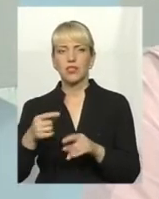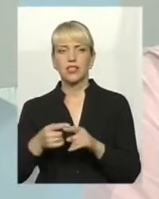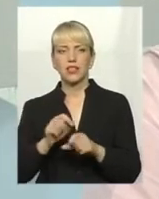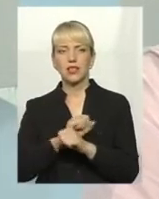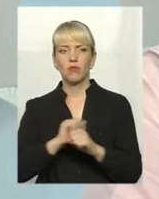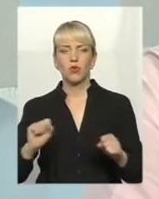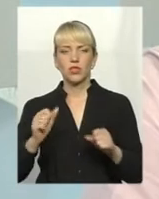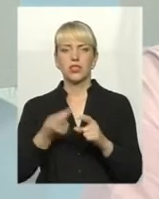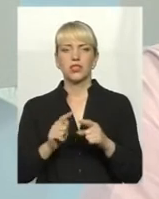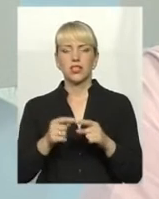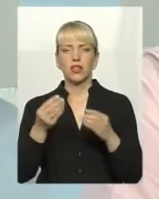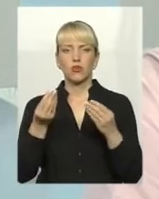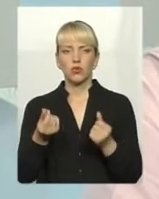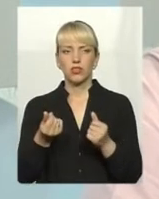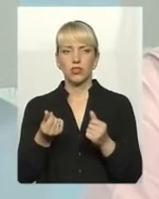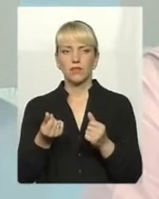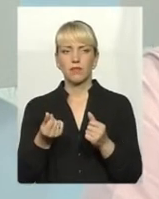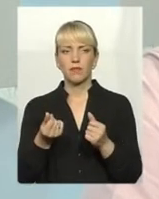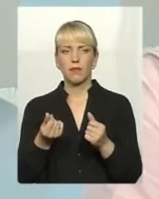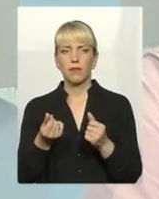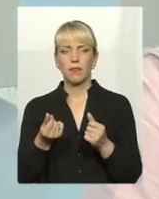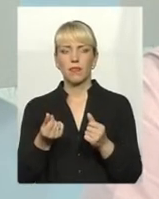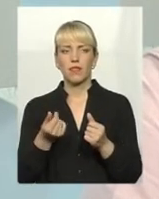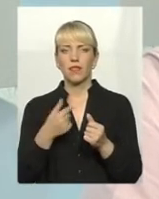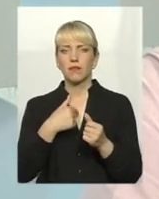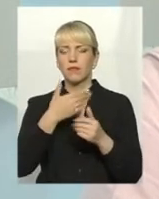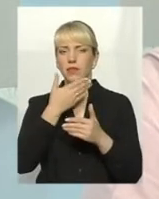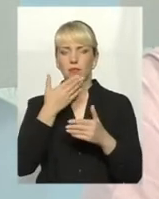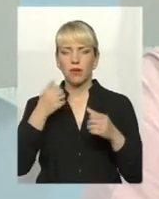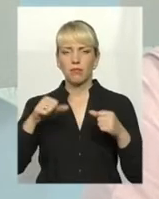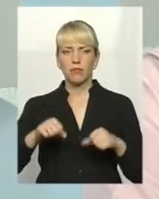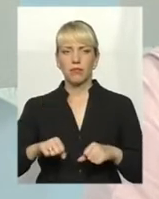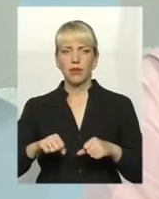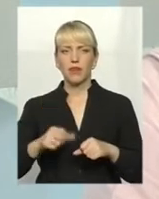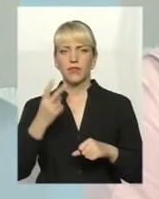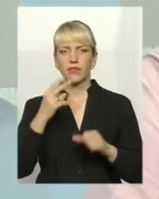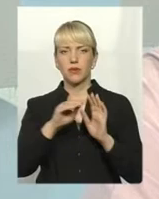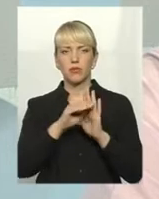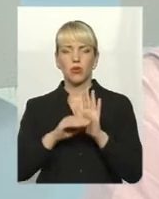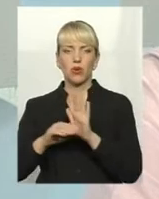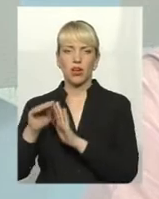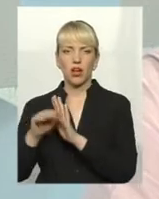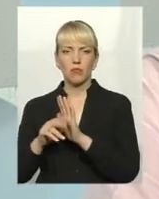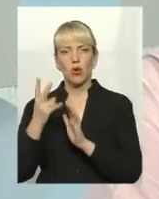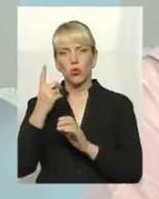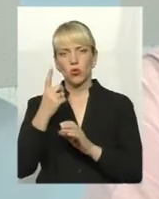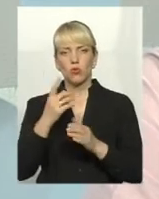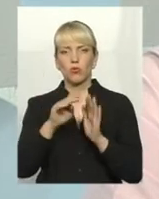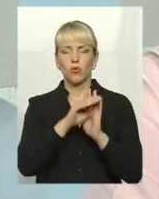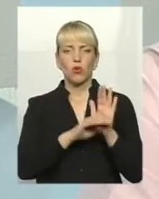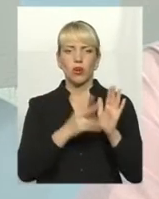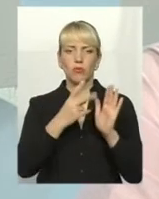кошти з одного на одне йдуть, і ми не маємо права дві програми приймати. Чисто ми так і прийняли.